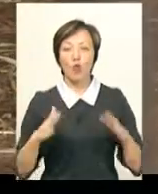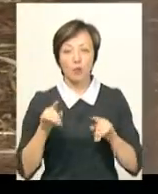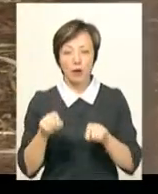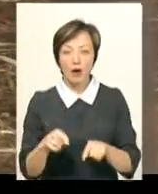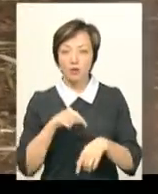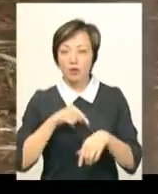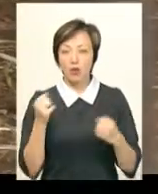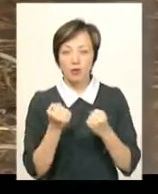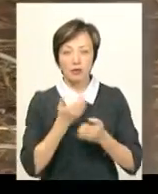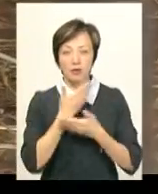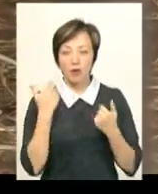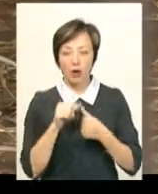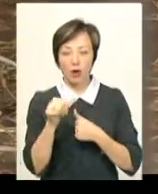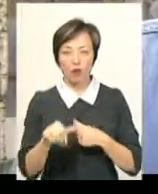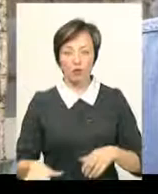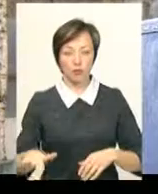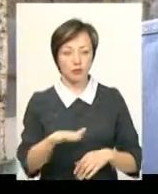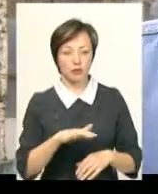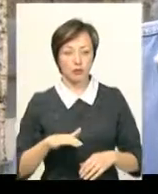поки для них немає окремого приміщення.